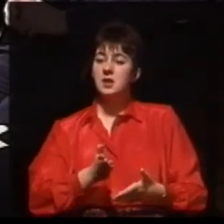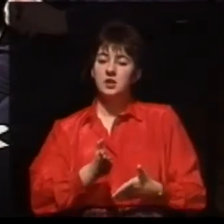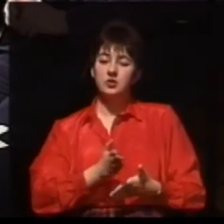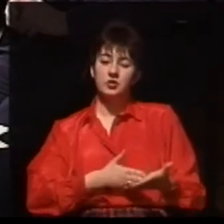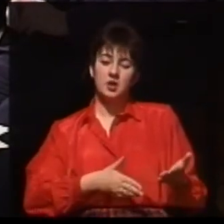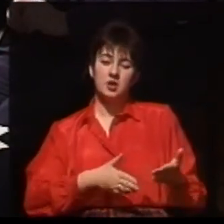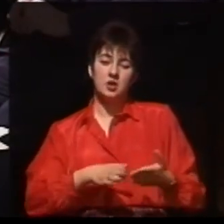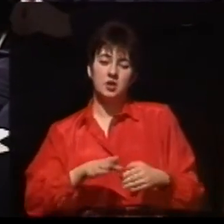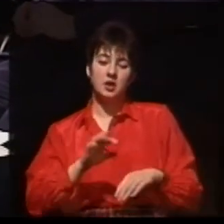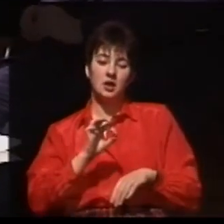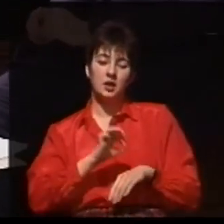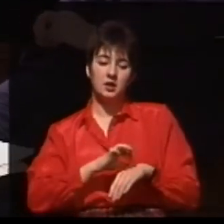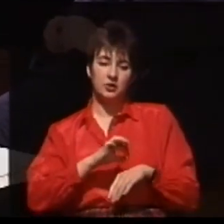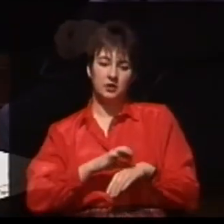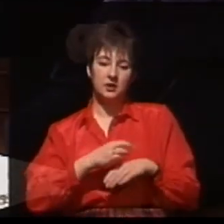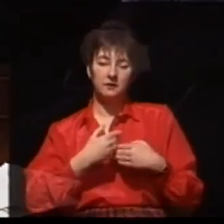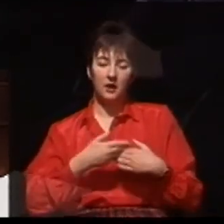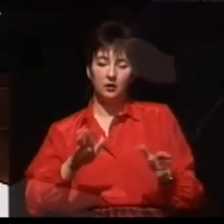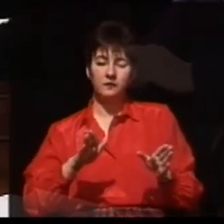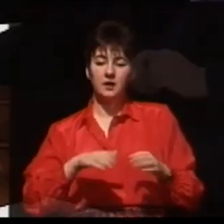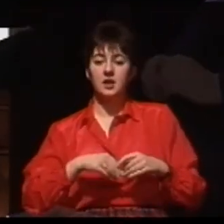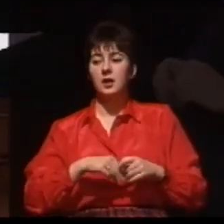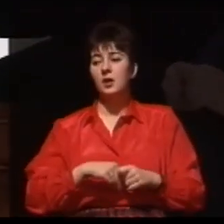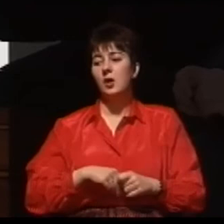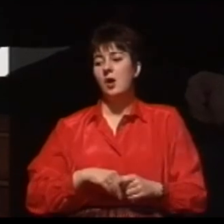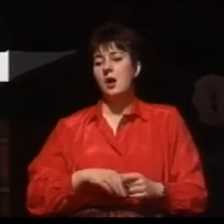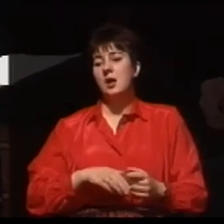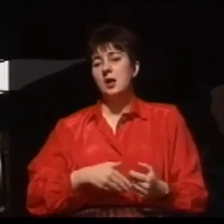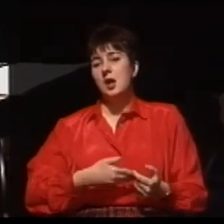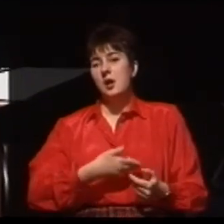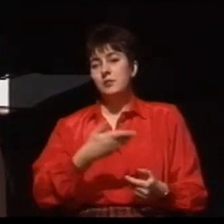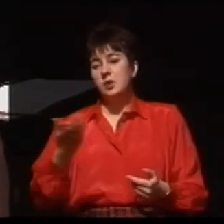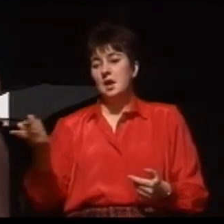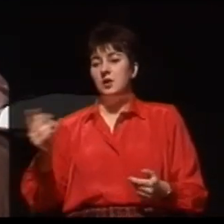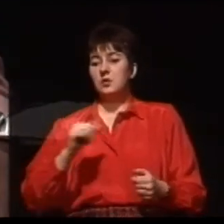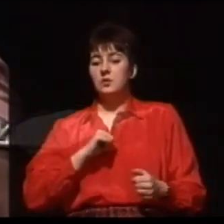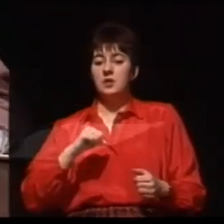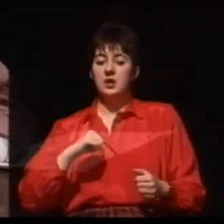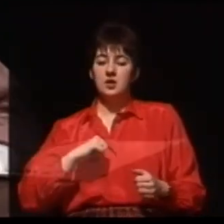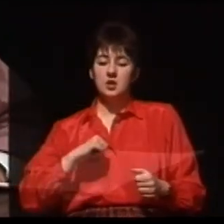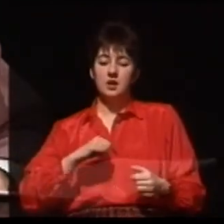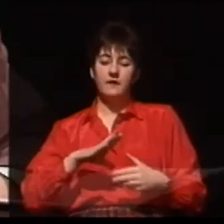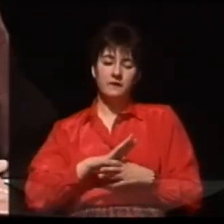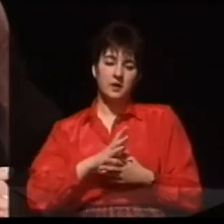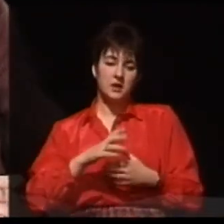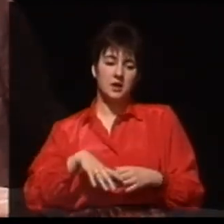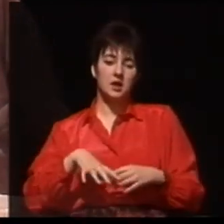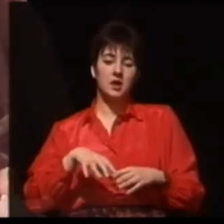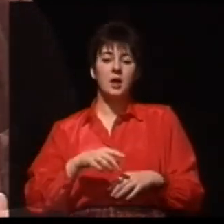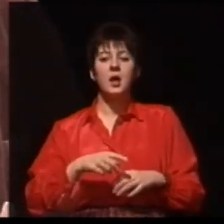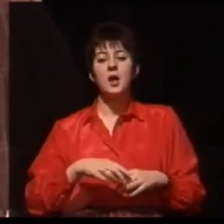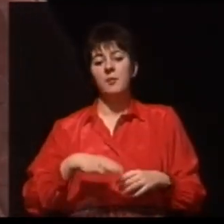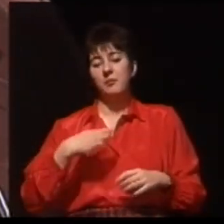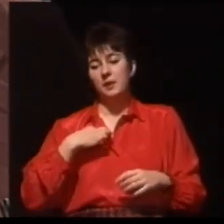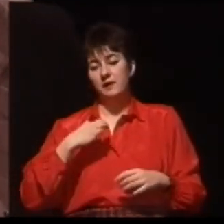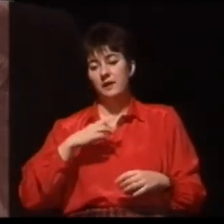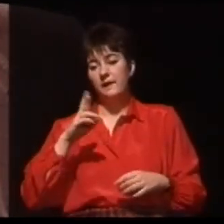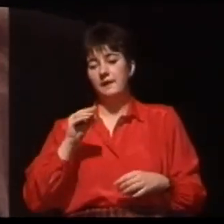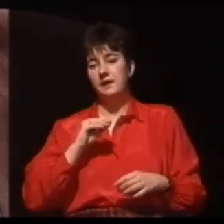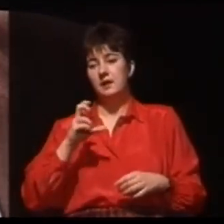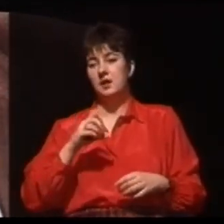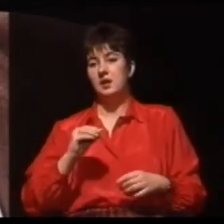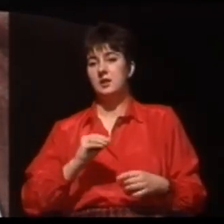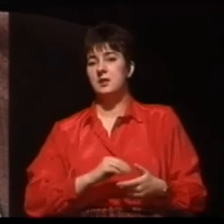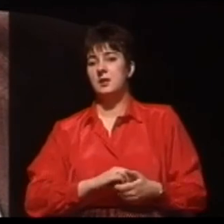niektórzy chcieliby to powstrzymać. Czy Pan uważa, że lecznictwo lepiej miałoby się u samorządów, lepiej ma się u rządu, czy może u prywatnych